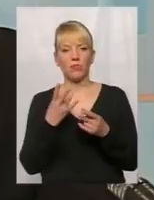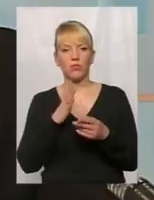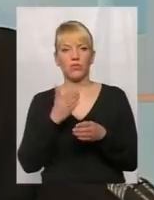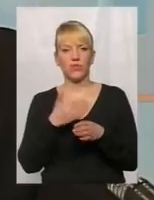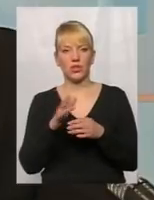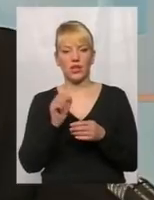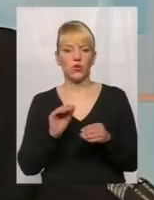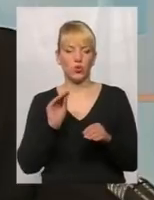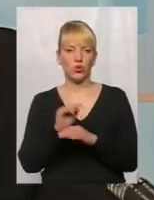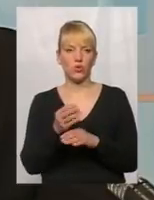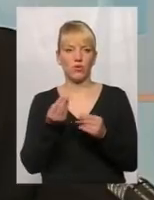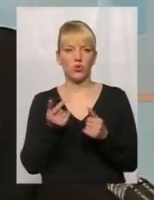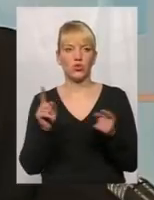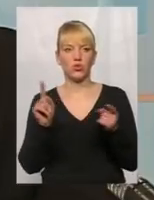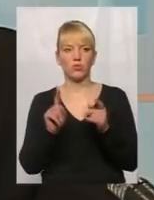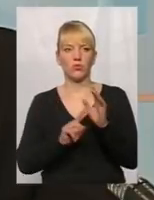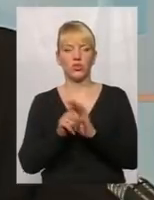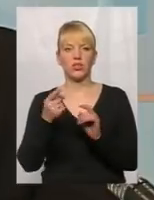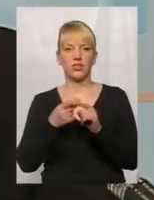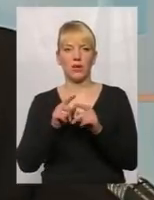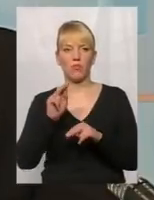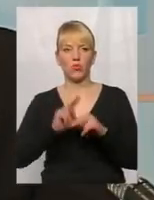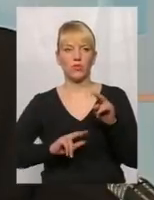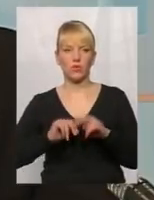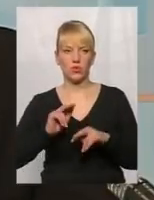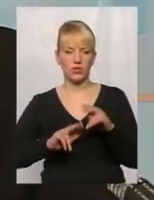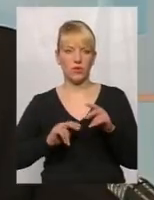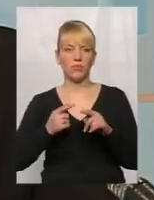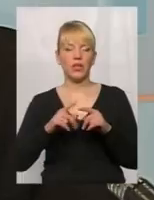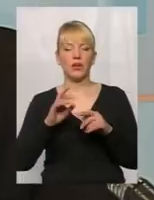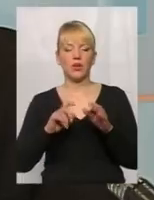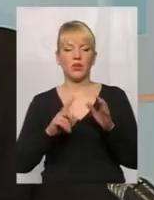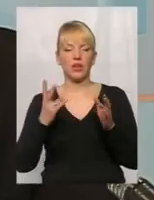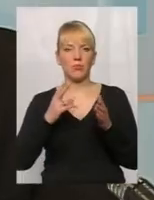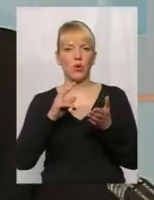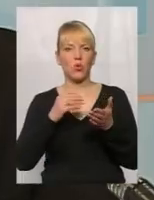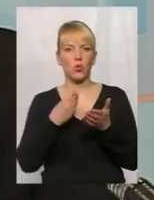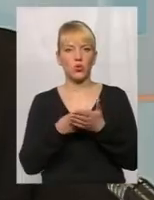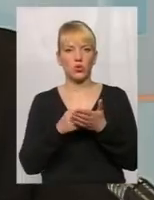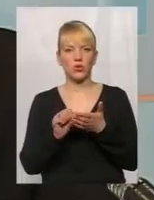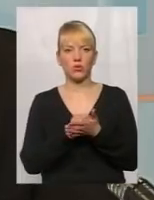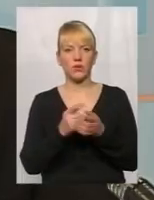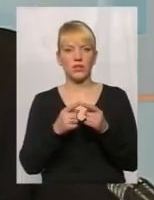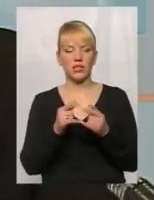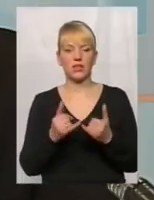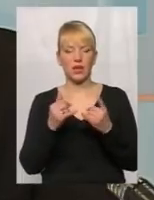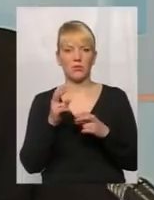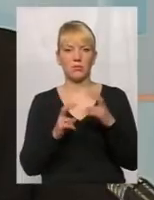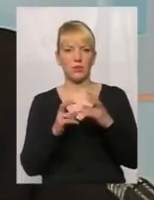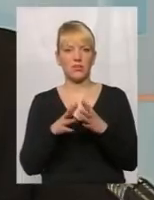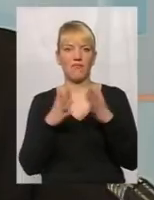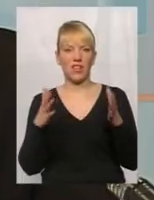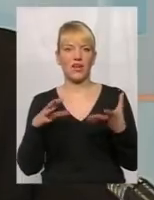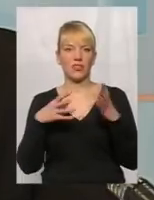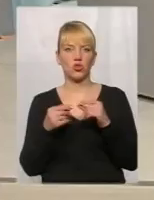додаткових коштів для того, щоб розпочати будівництво, вигоди проєктно-кошторисну документацію, для підприємства це велика сума, тому що